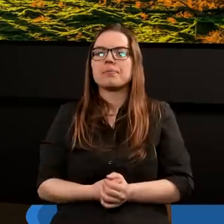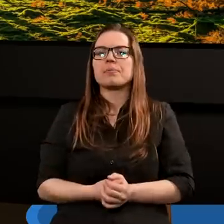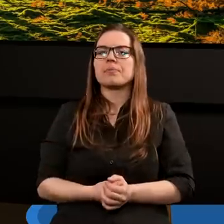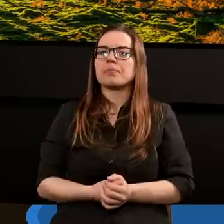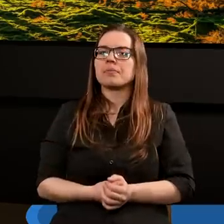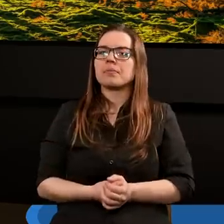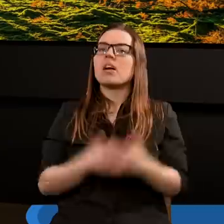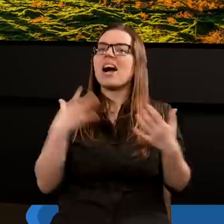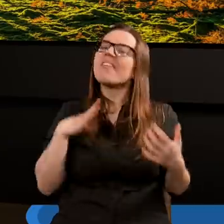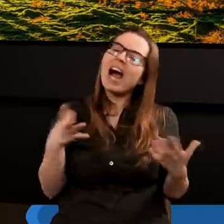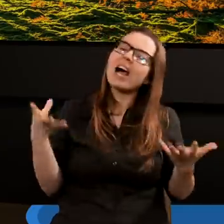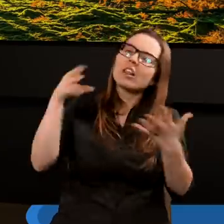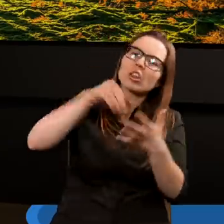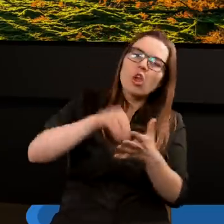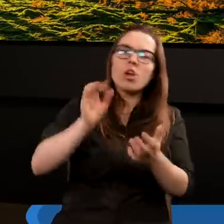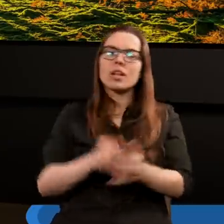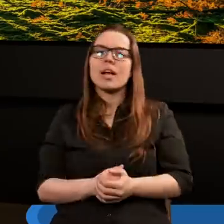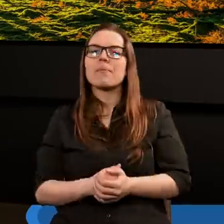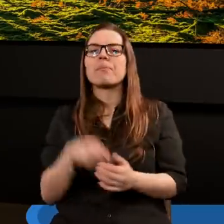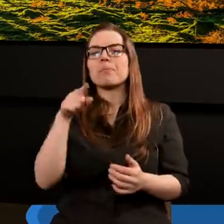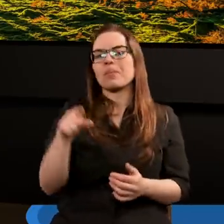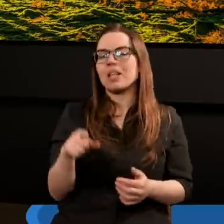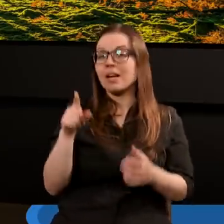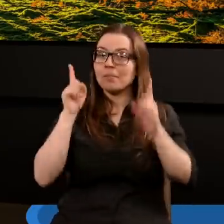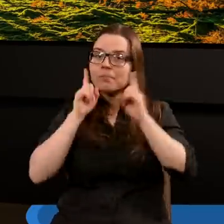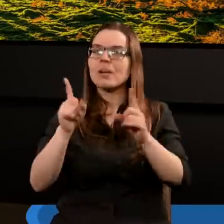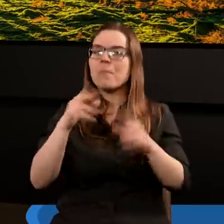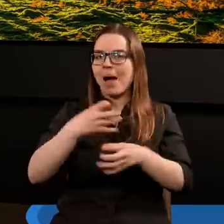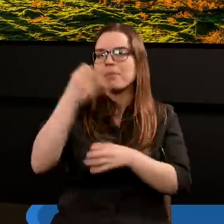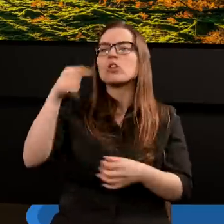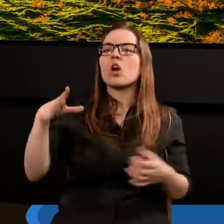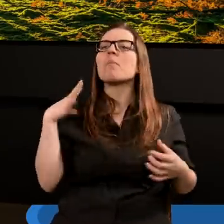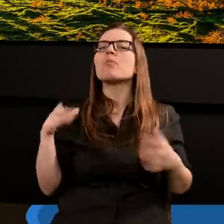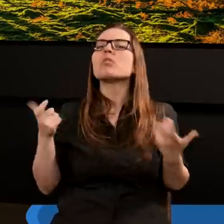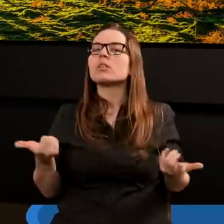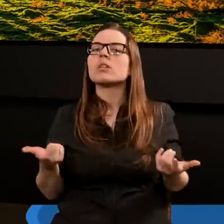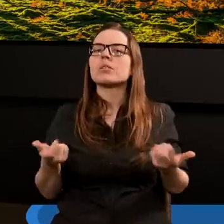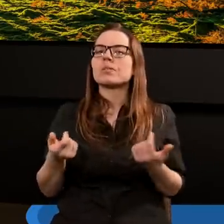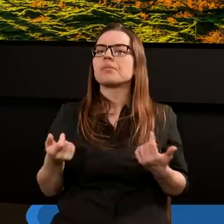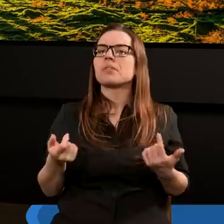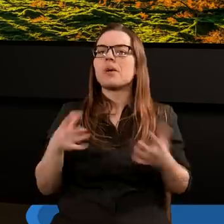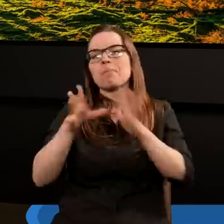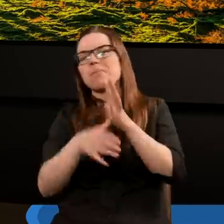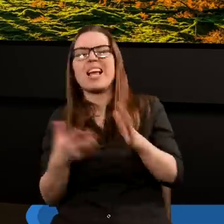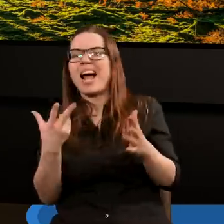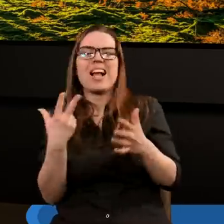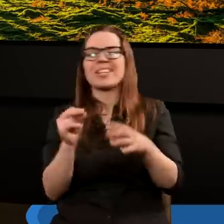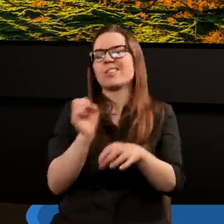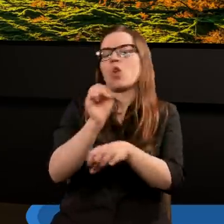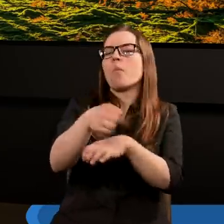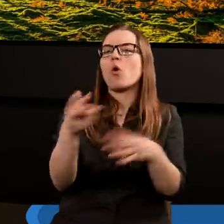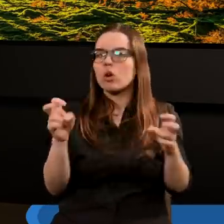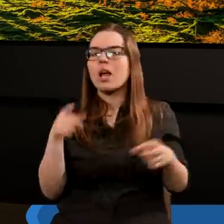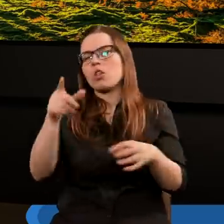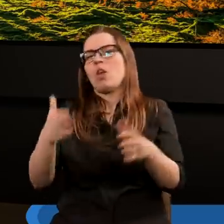nawet warto by było dodać, że ten literalny Babylon to było takie miasto nie do podbicia, tak? To